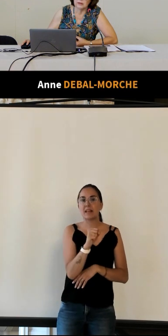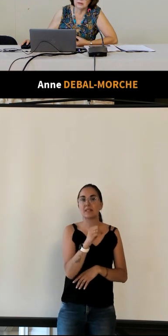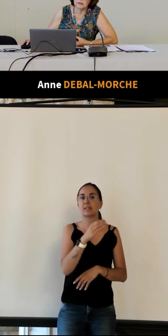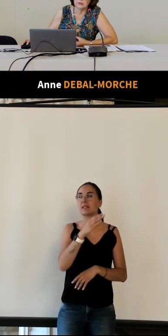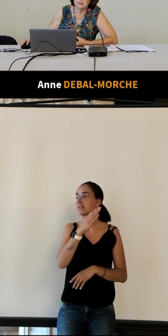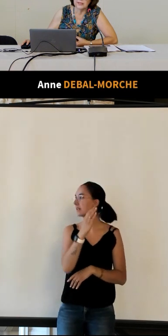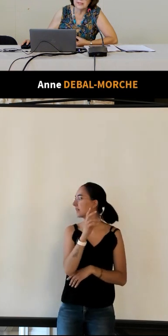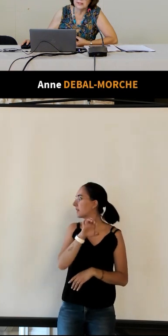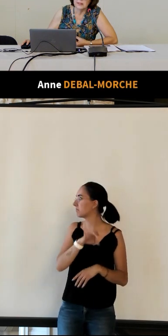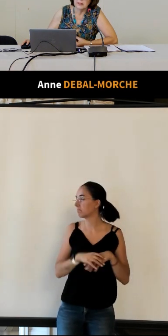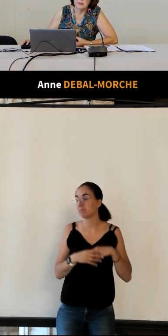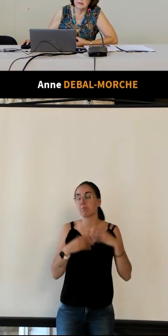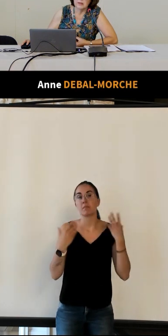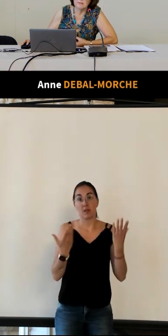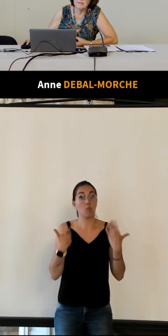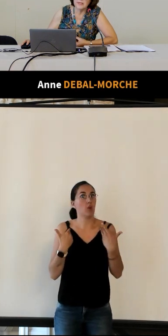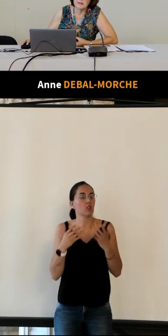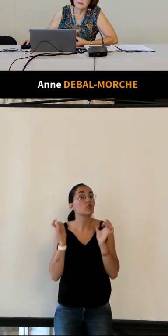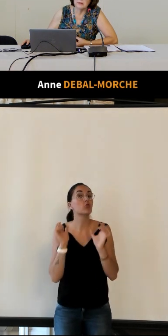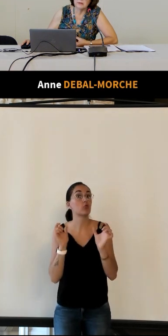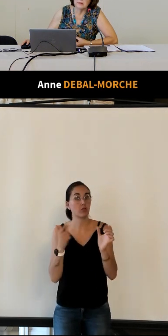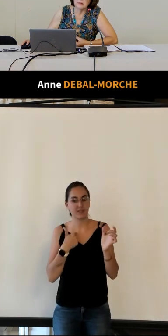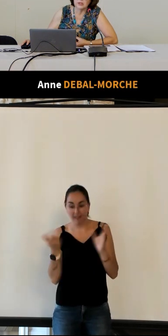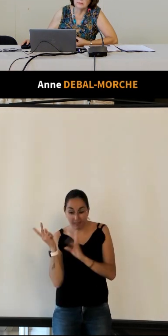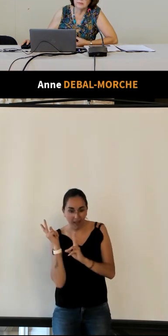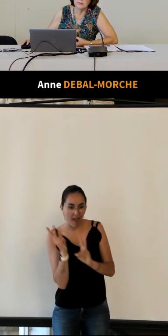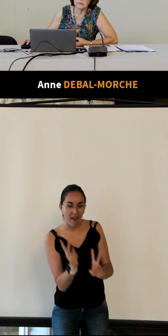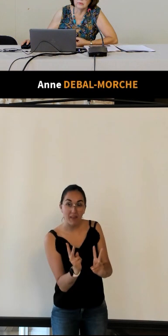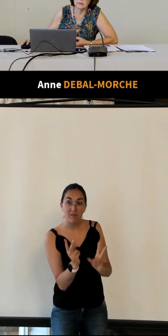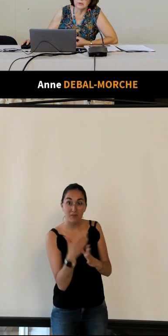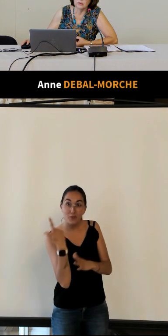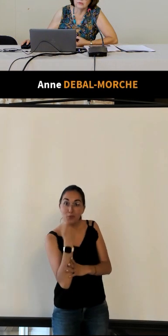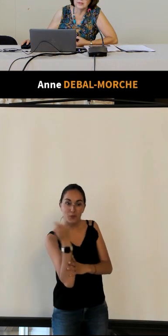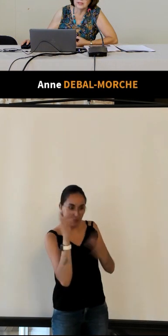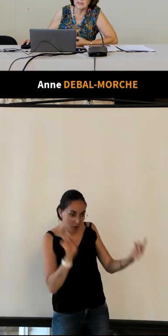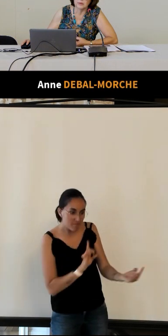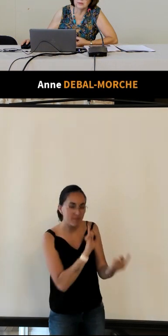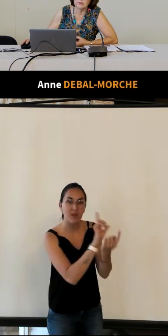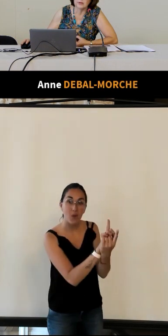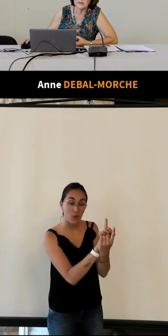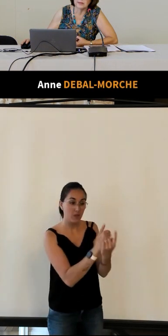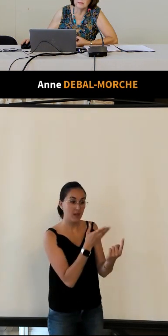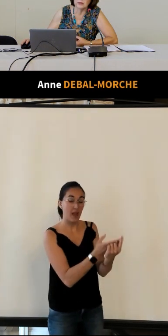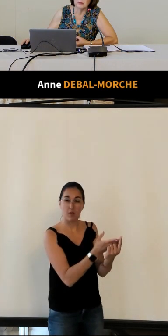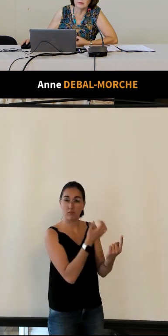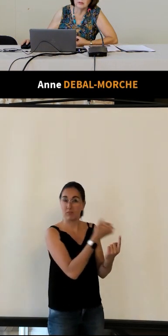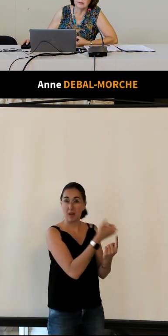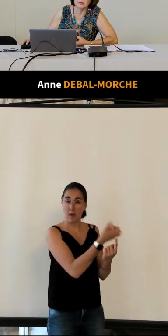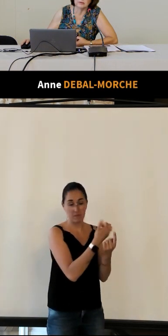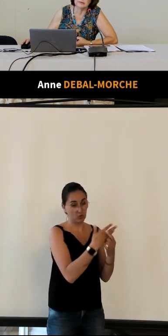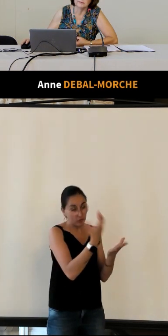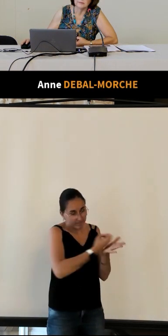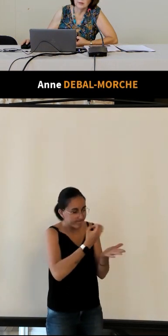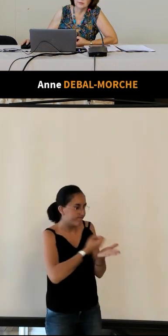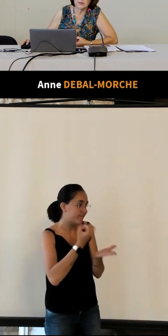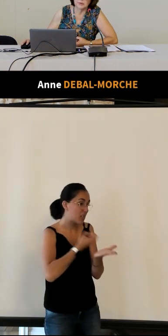en Touraine mais que j'ai pu rencontrer qui a apporté beaucoup de renseignements lors